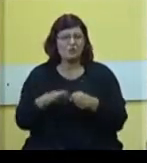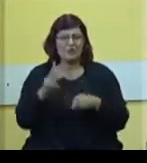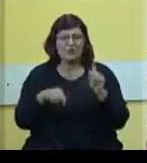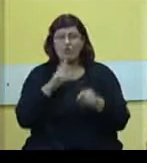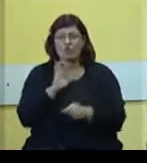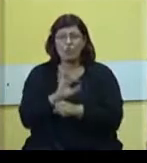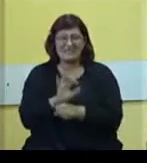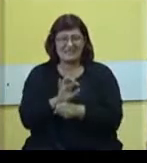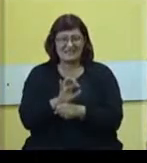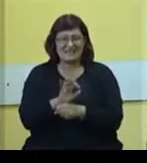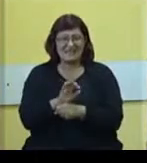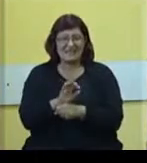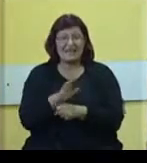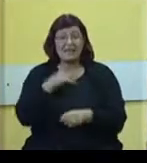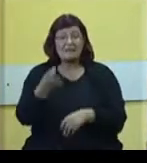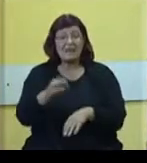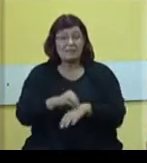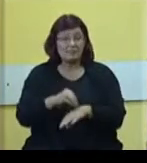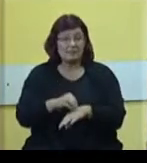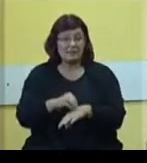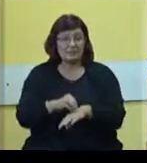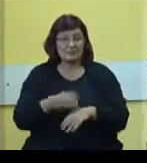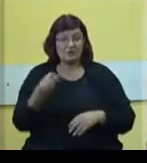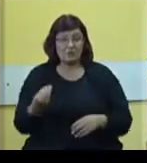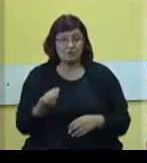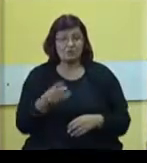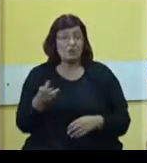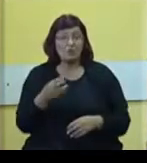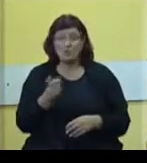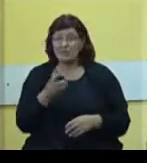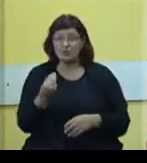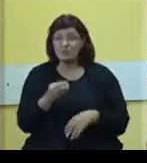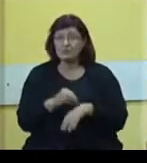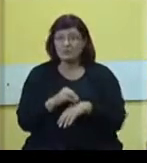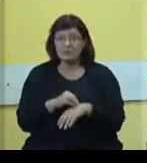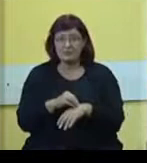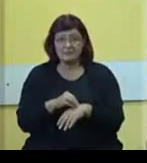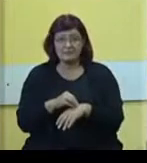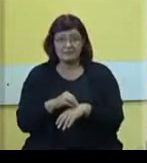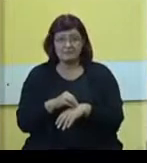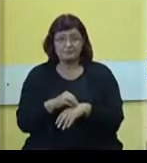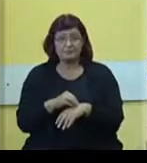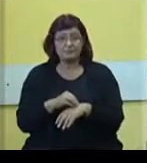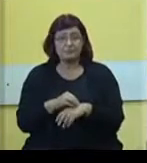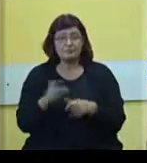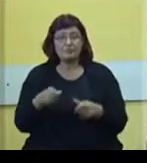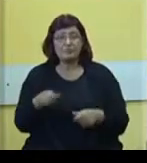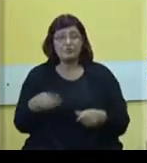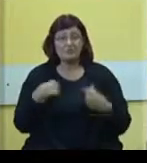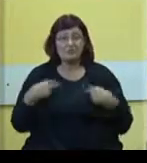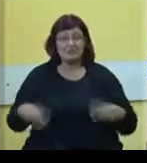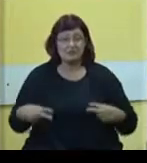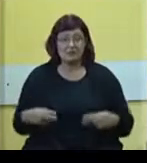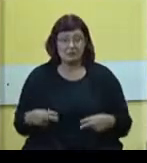kritikuje ili daje sugestiju dobronamerno, pa čak i ako nije dobronamerno, sugestija je, to je ono čega se ja pribojavam.